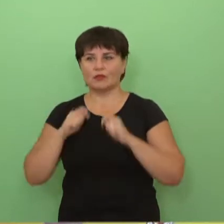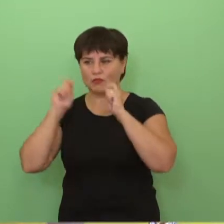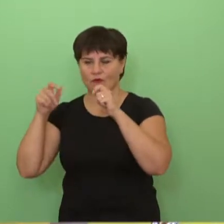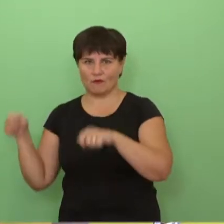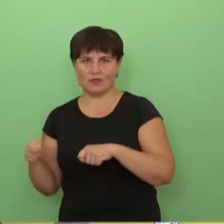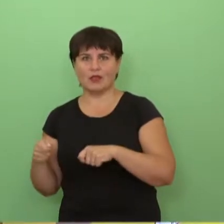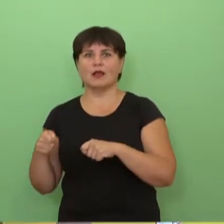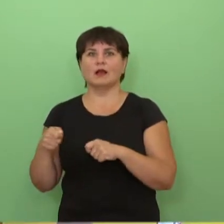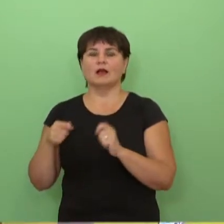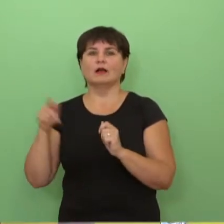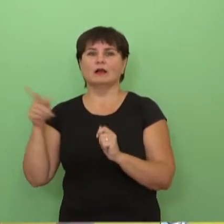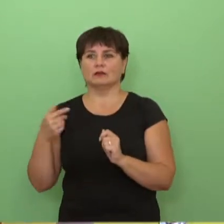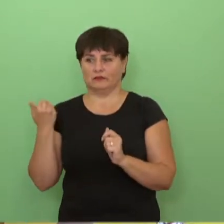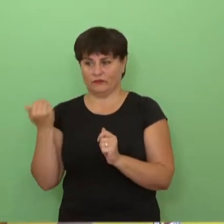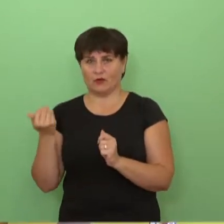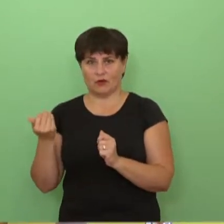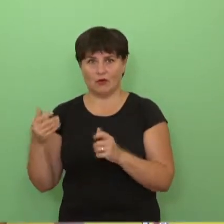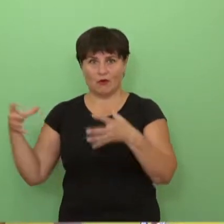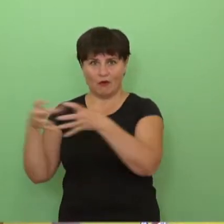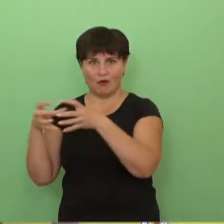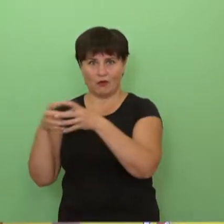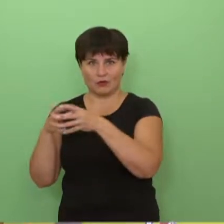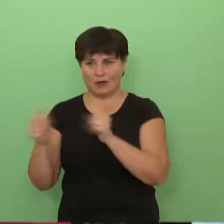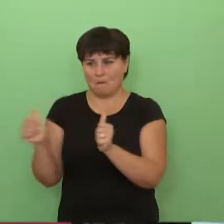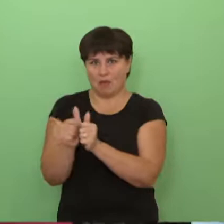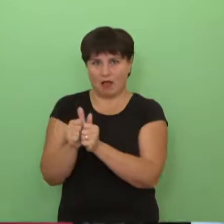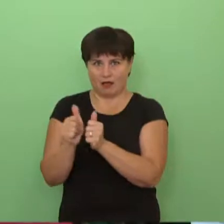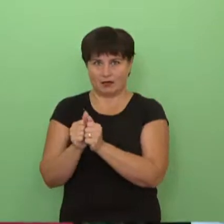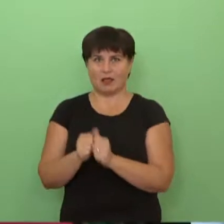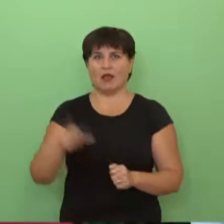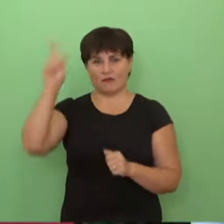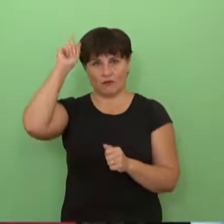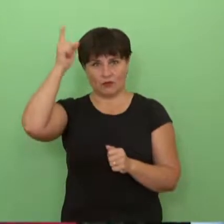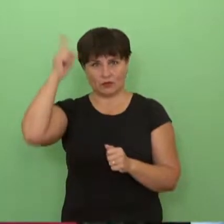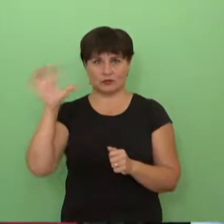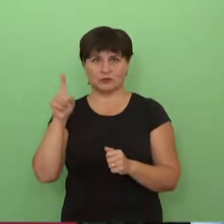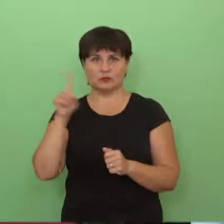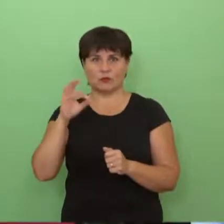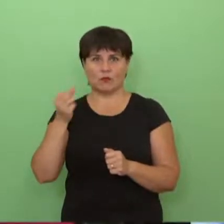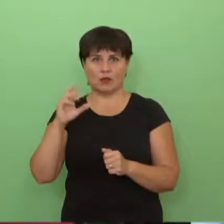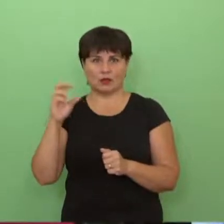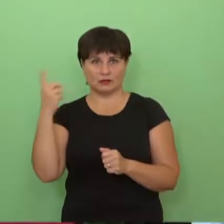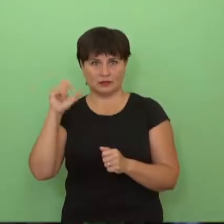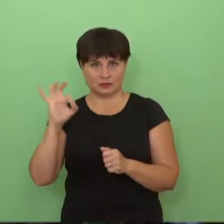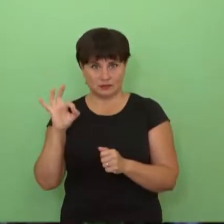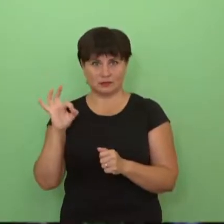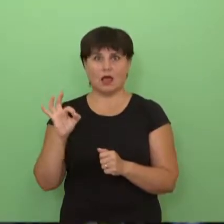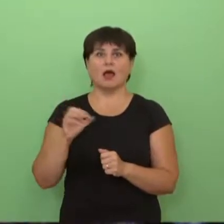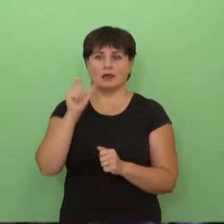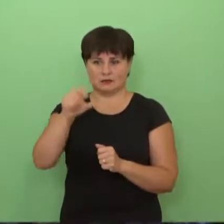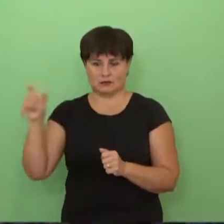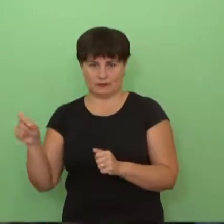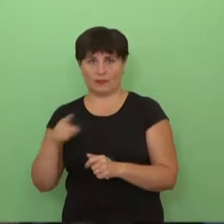partneriai ir pagrindiniai rėmėjai Vokietijos zomertos miesto samariečiai, kurių vadovas, kartu ir šio miesto vicemeras,